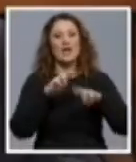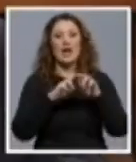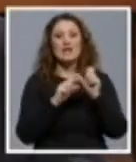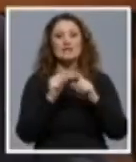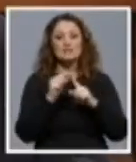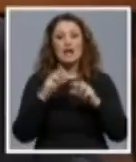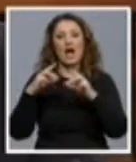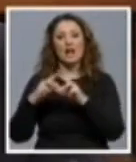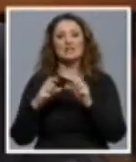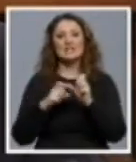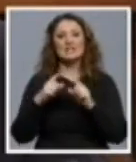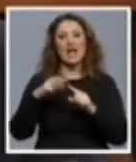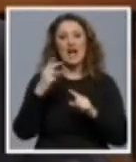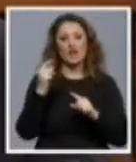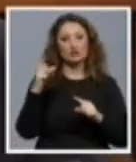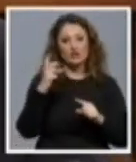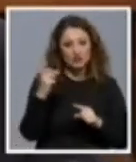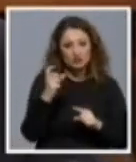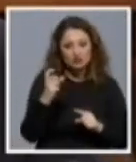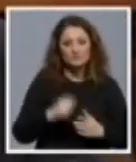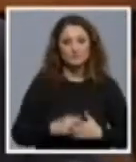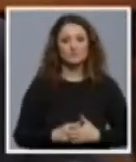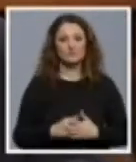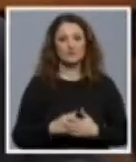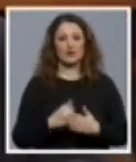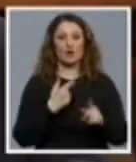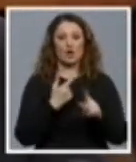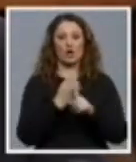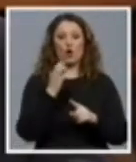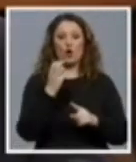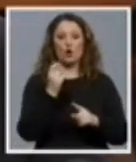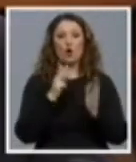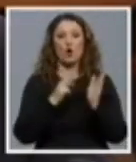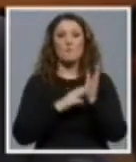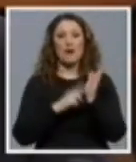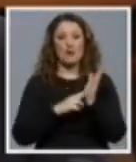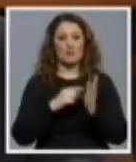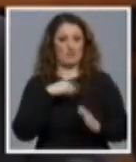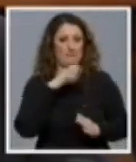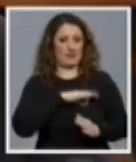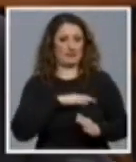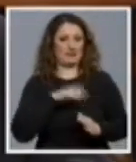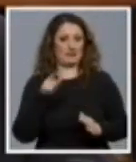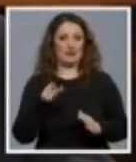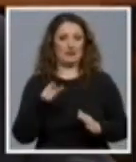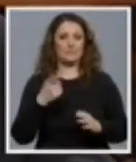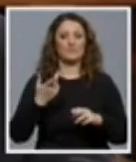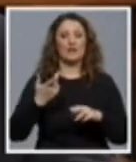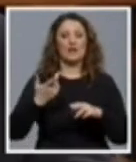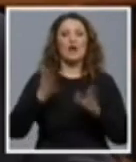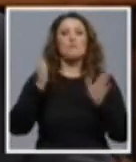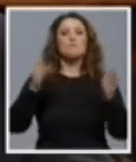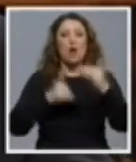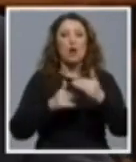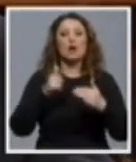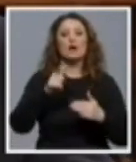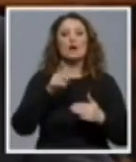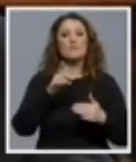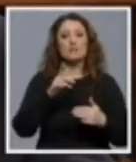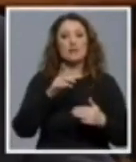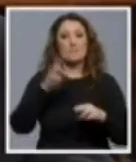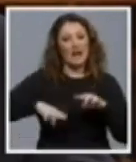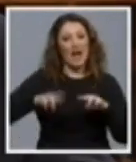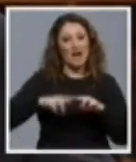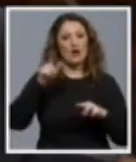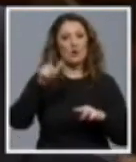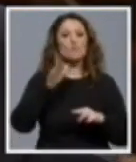vam u studiju i svim gledateljima Hrvatske televizije. Ja sam, dakle, Željko Koroman, predsednik sam Hrvatskog pravaškog bloka Bosne i Hercegovine, koji postoji još od